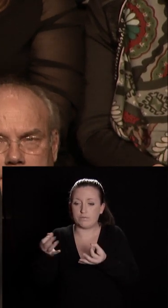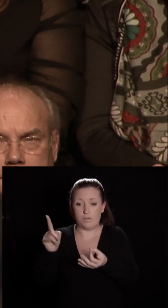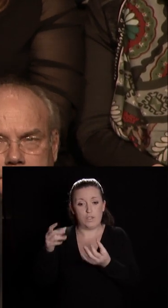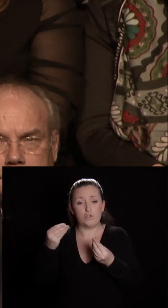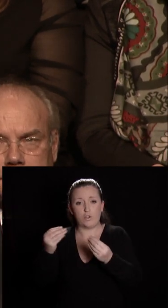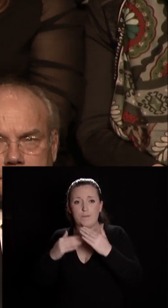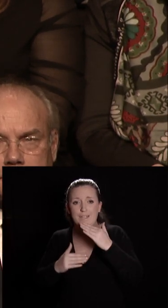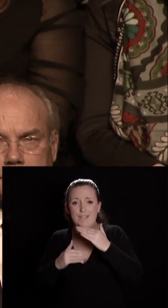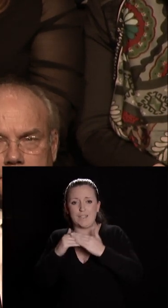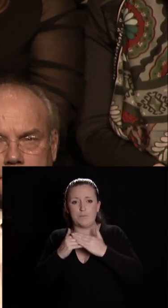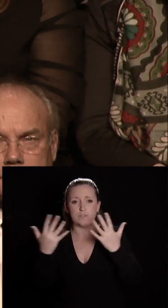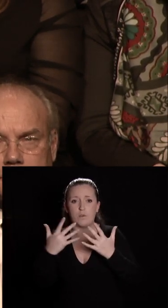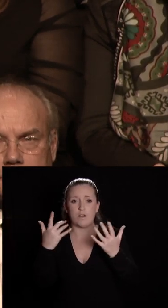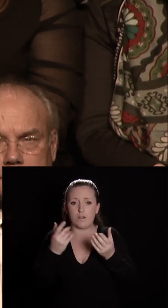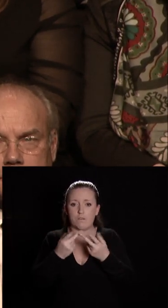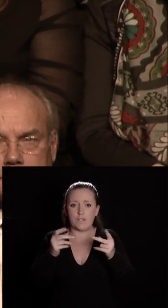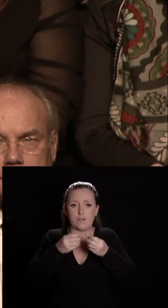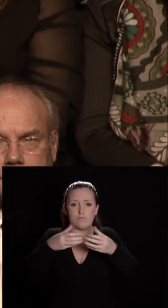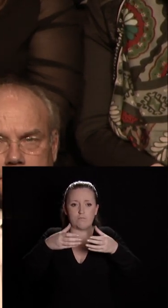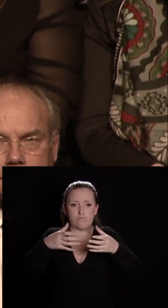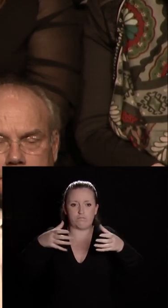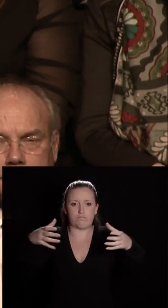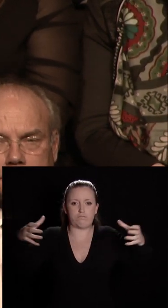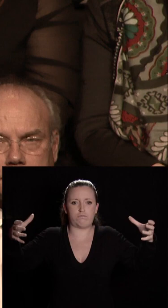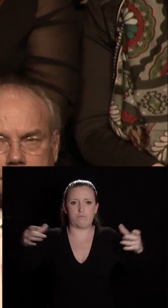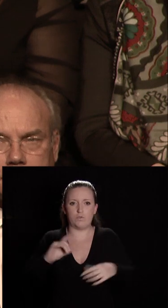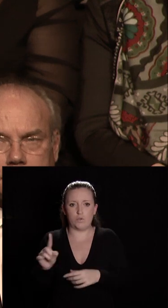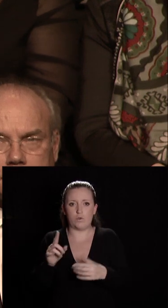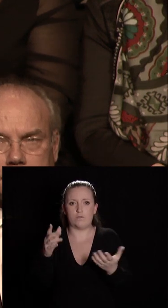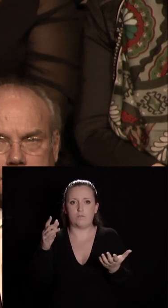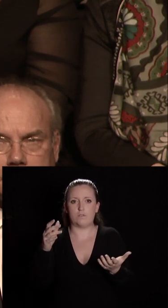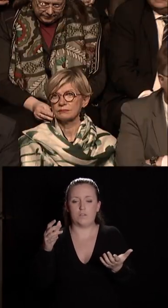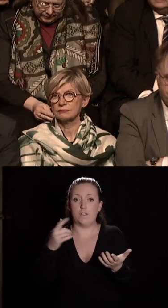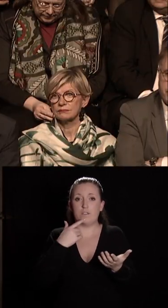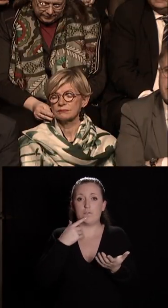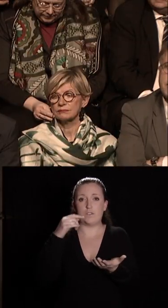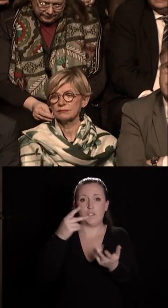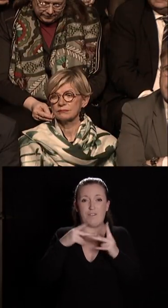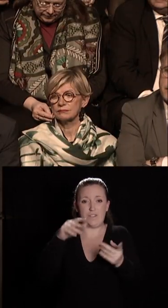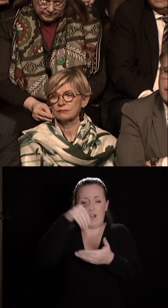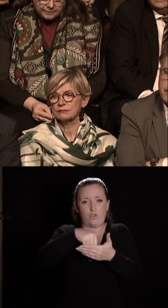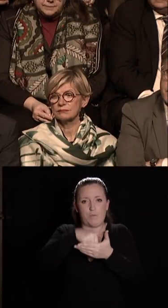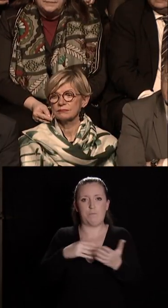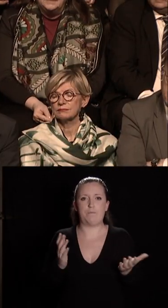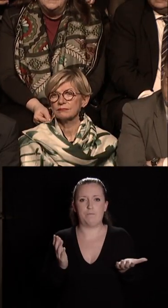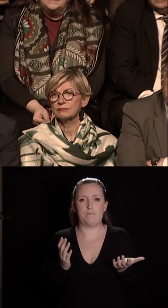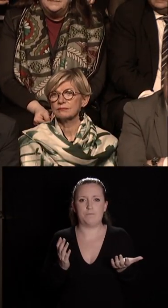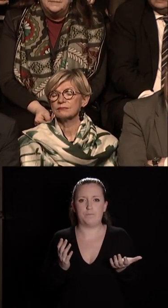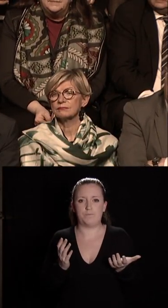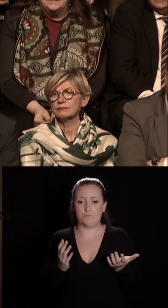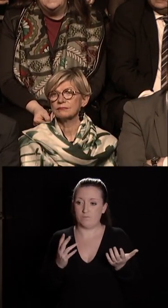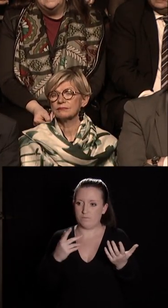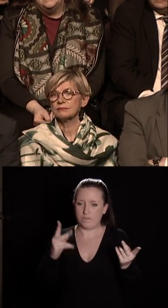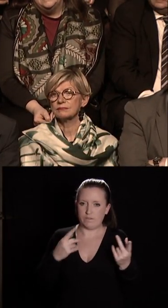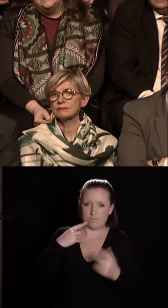limite l'expansion urbaine en privilégiant la construction de la cité sur elle-même. Pas facile à entendre et pourtant, il